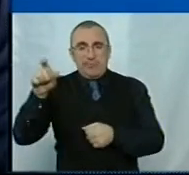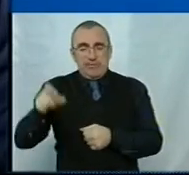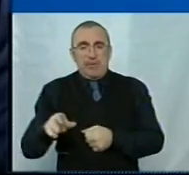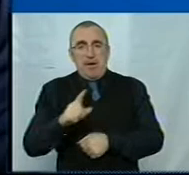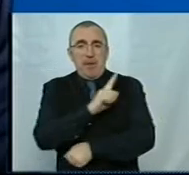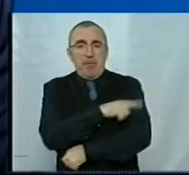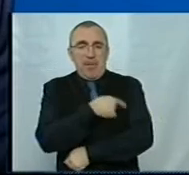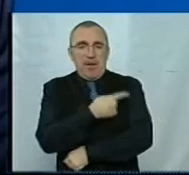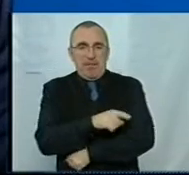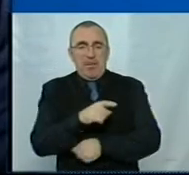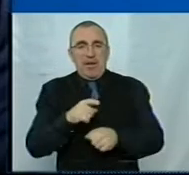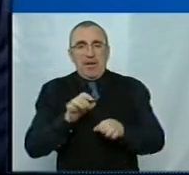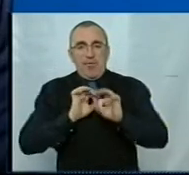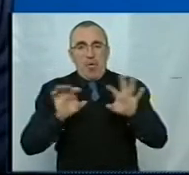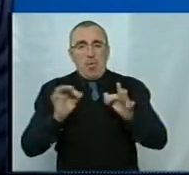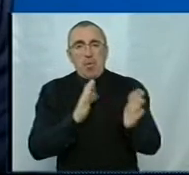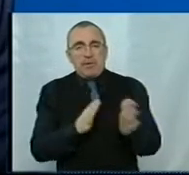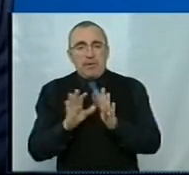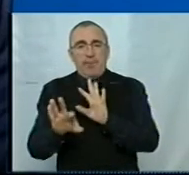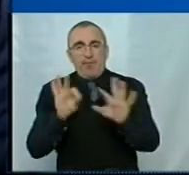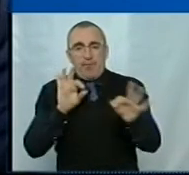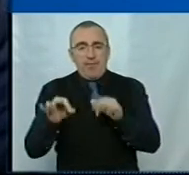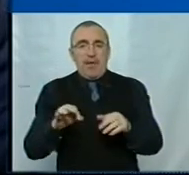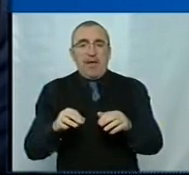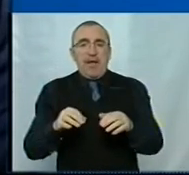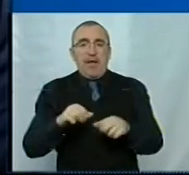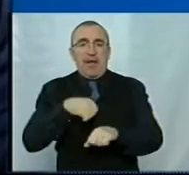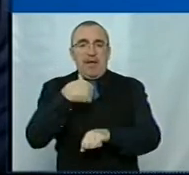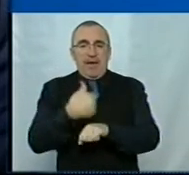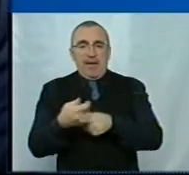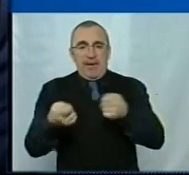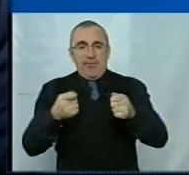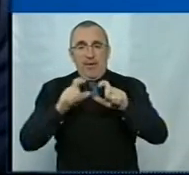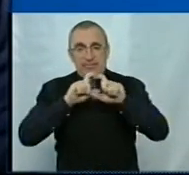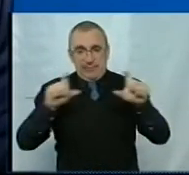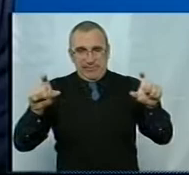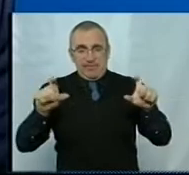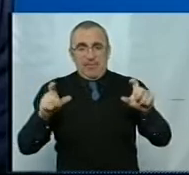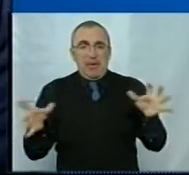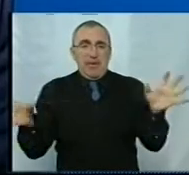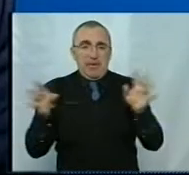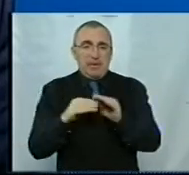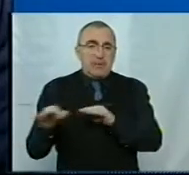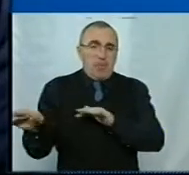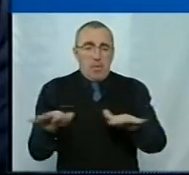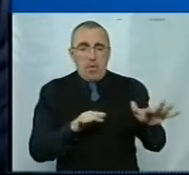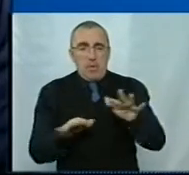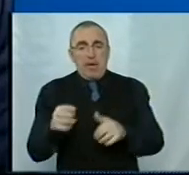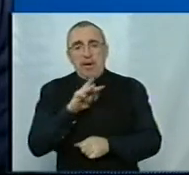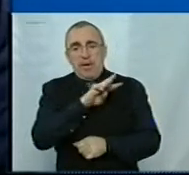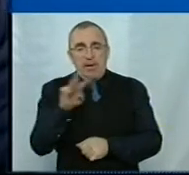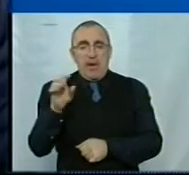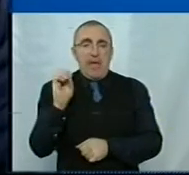медичну інформаційну систему, яку обирає безпосередні керівник закладу. І саме вони забезпечують взаємодію з сайтом